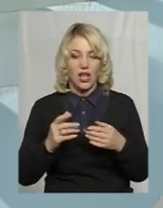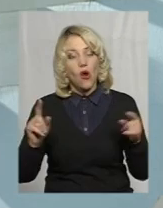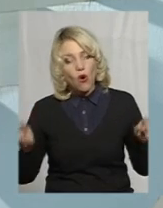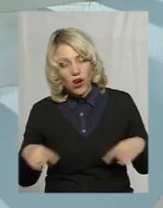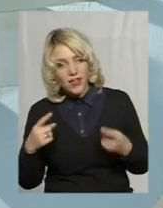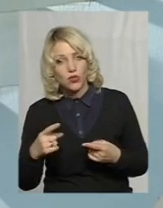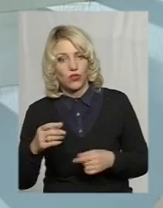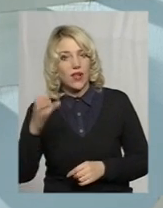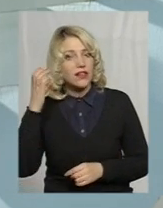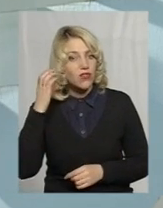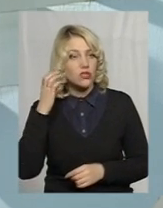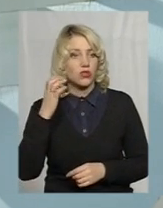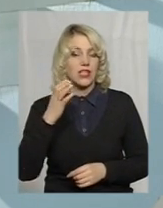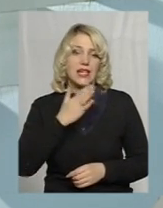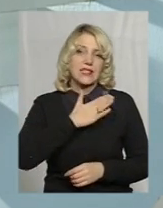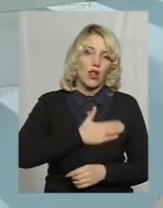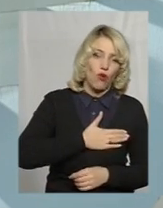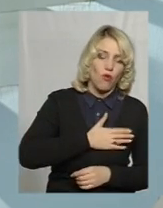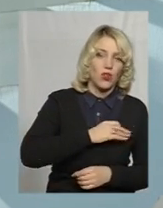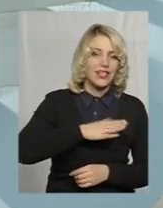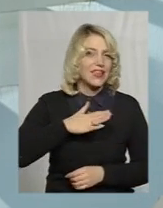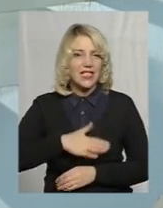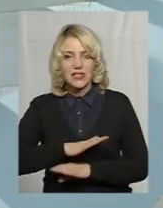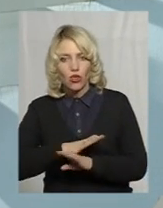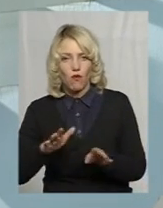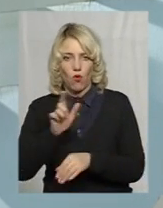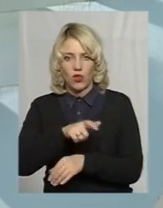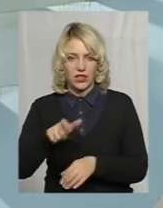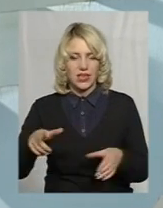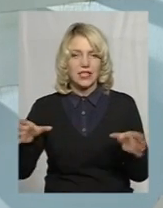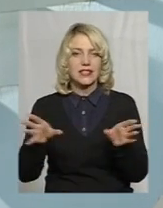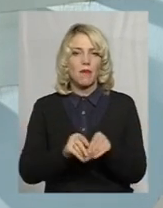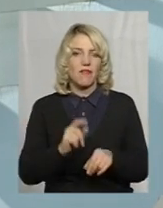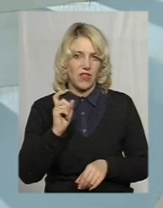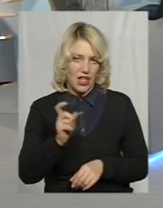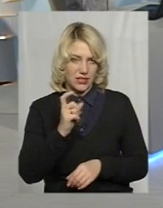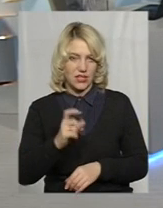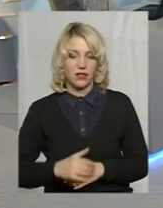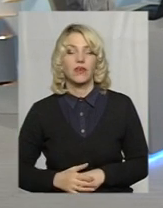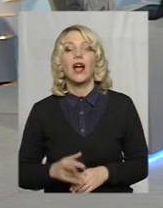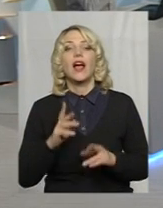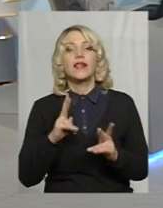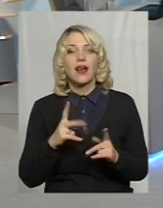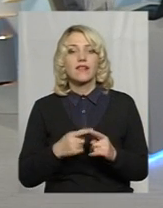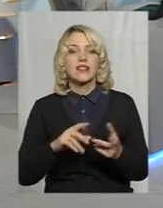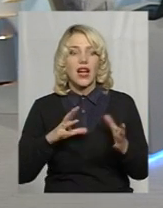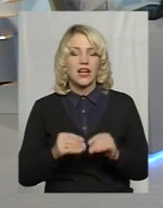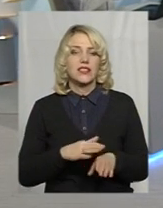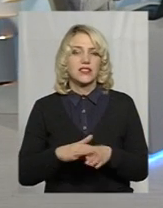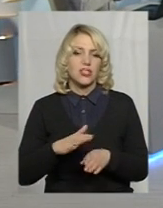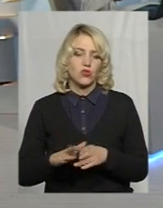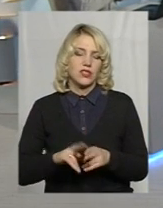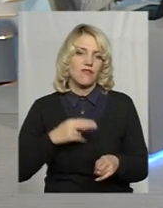Організувати, вислухати задоволених і незадоволених співвласників. Так? А яким чином, взагалі, здійснюється